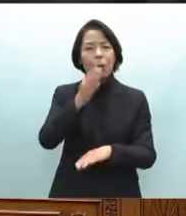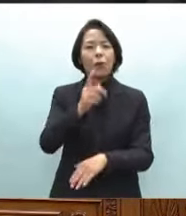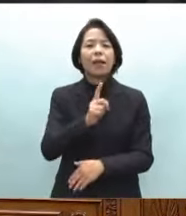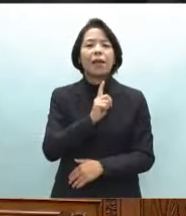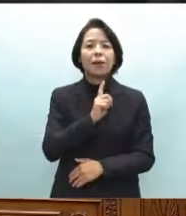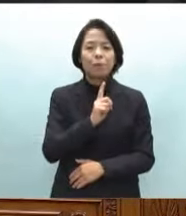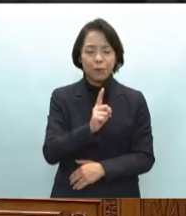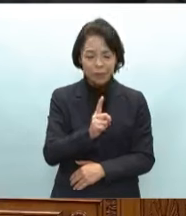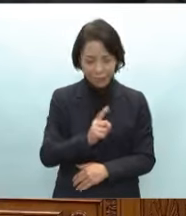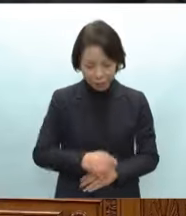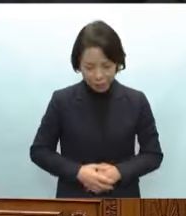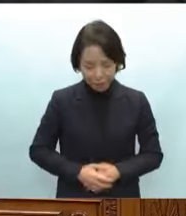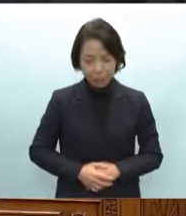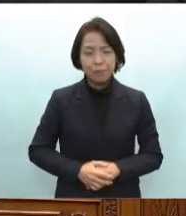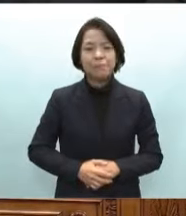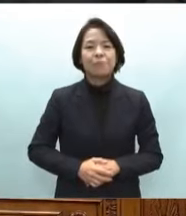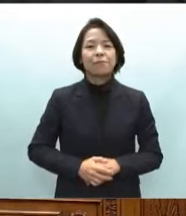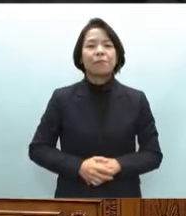ありがとうございます